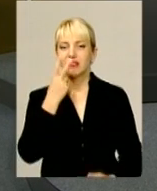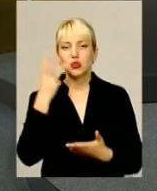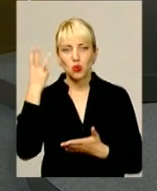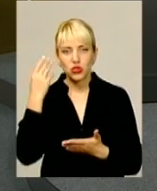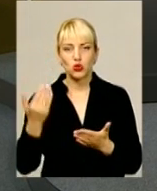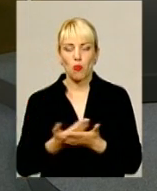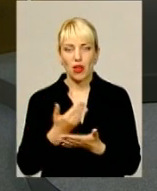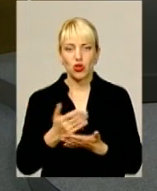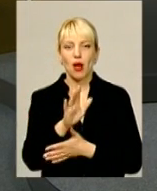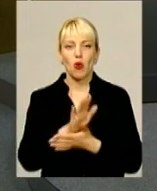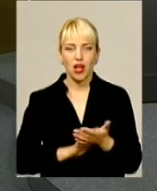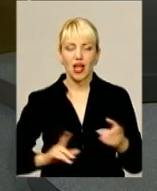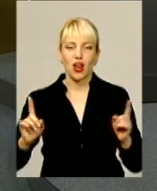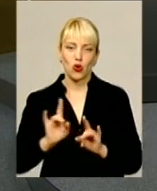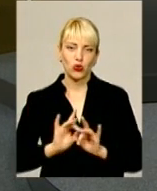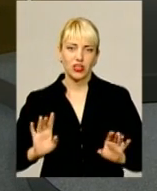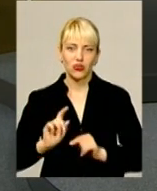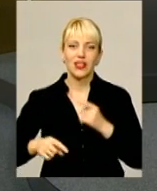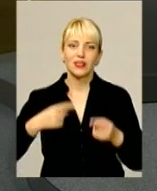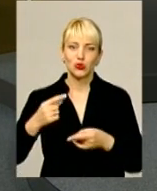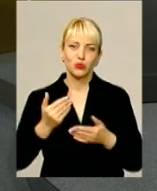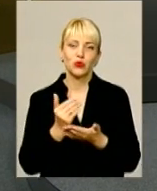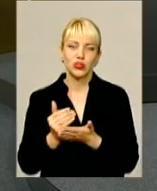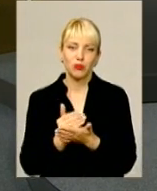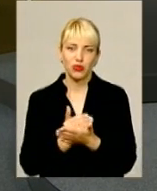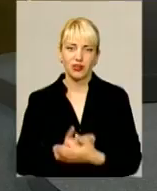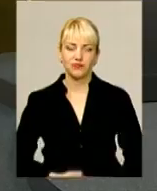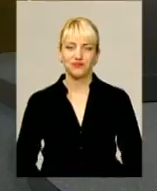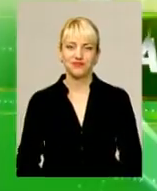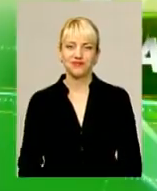Подільську панораму. Далі короткий анонс наступної частини програми.